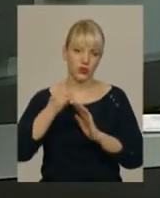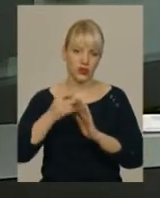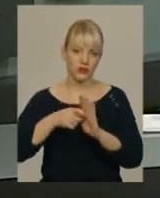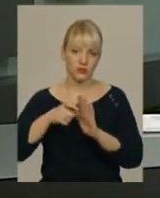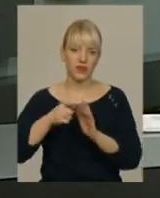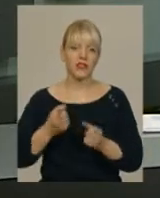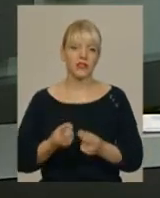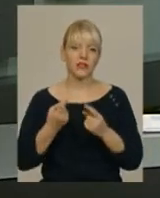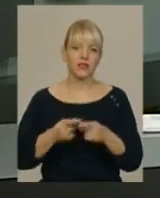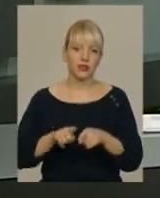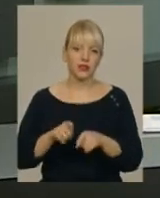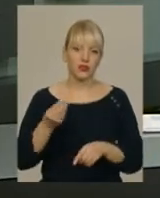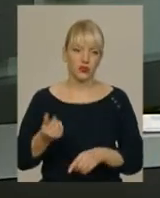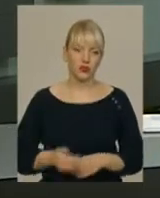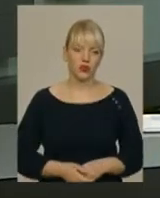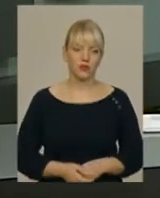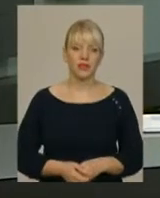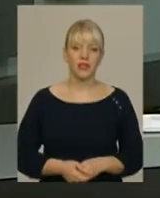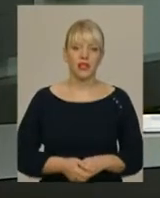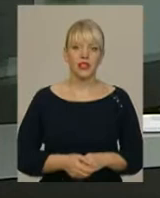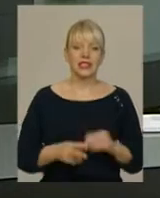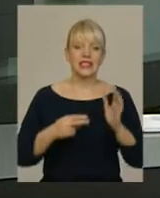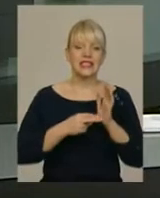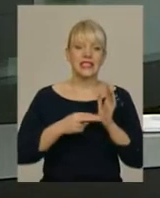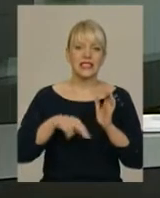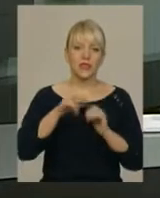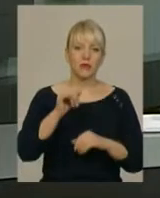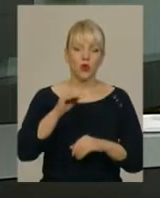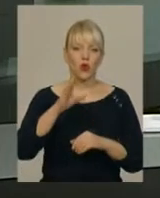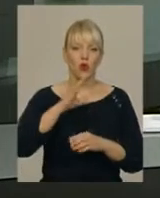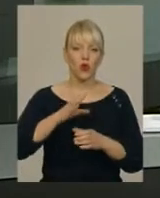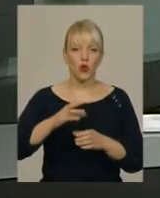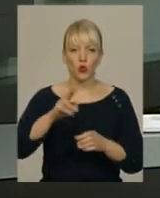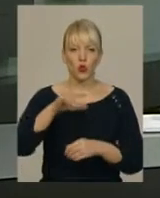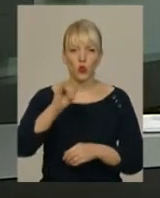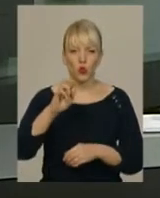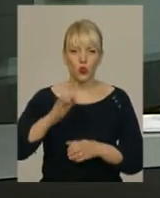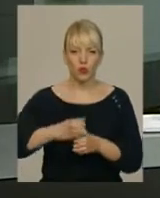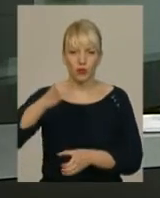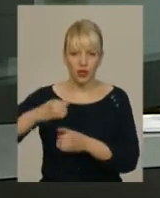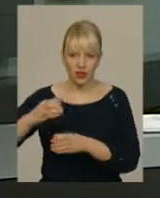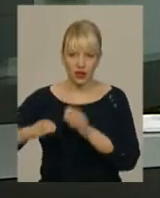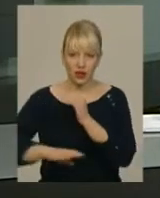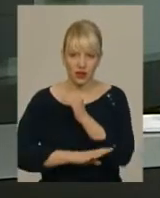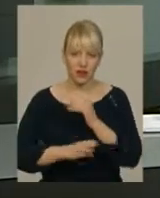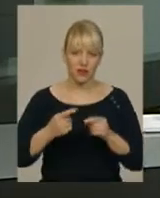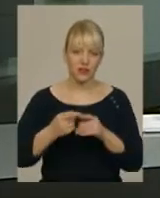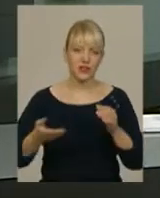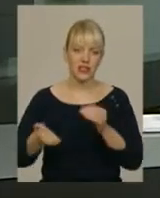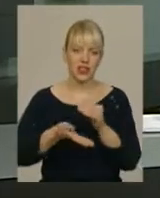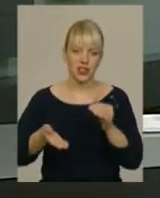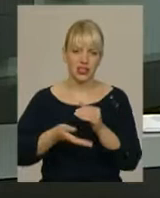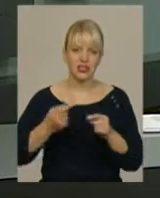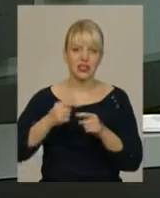Сім добів вартістю майже 100 тисяч гривень зрубав у лісосмузі поміж Ізяславським та Старкостянтинівськими районами житель Старкостянтинівського